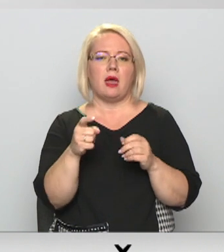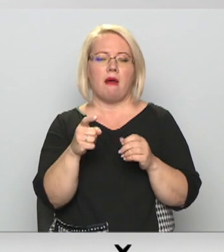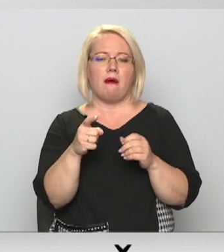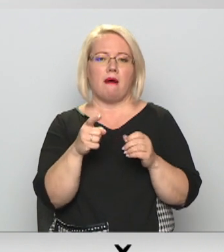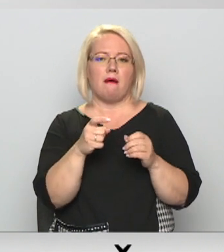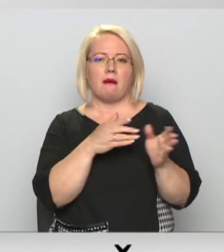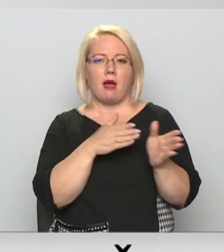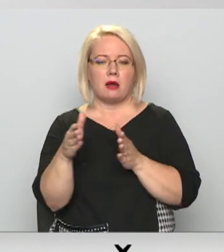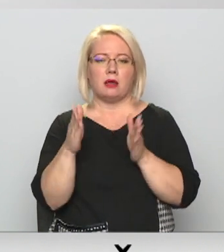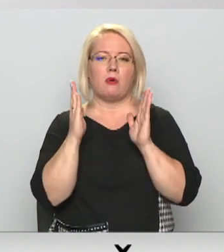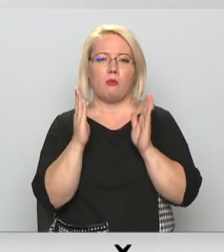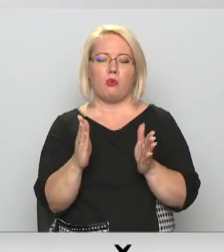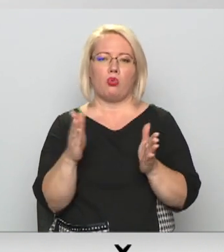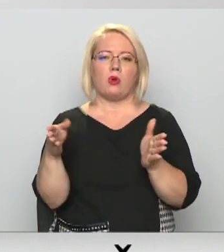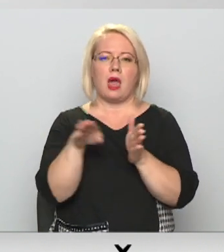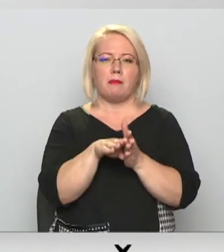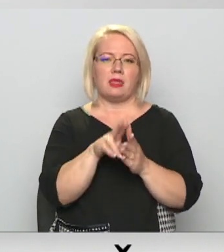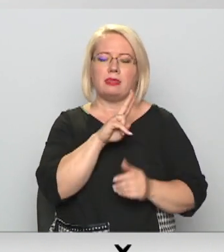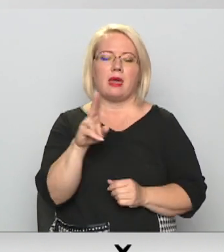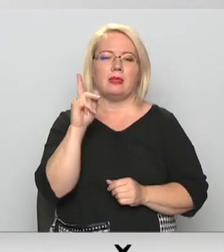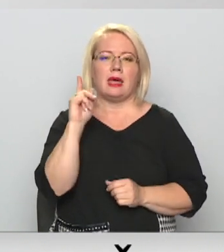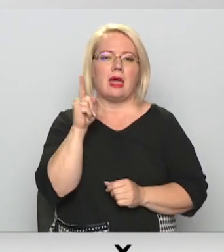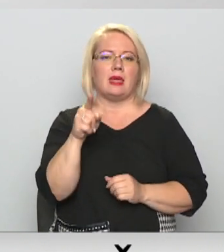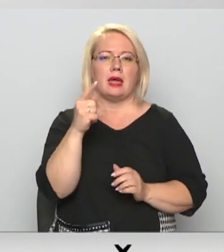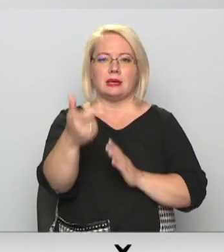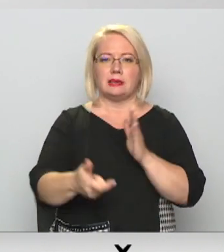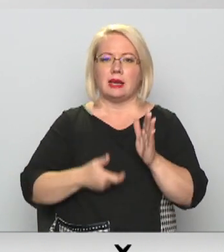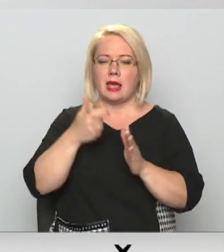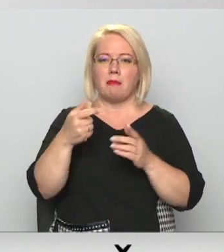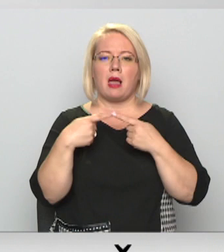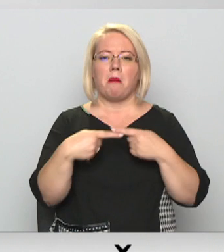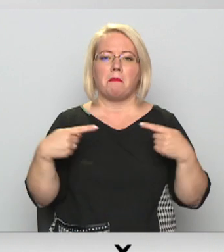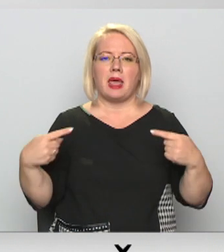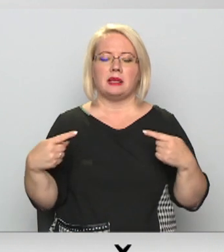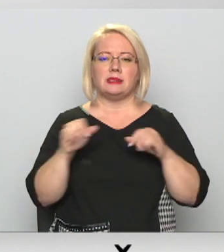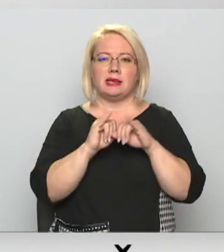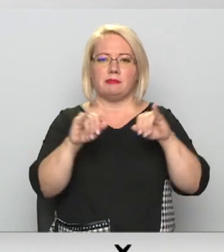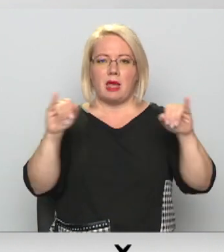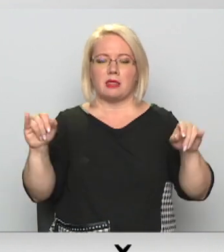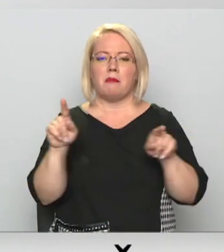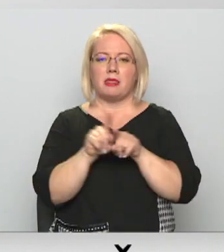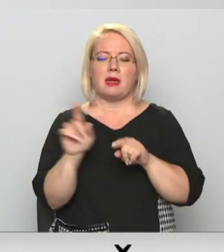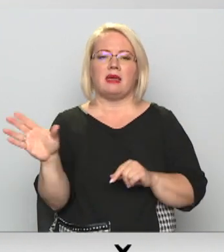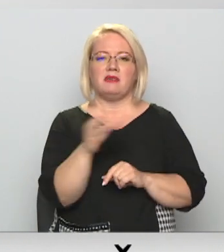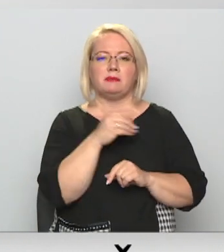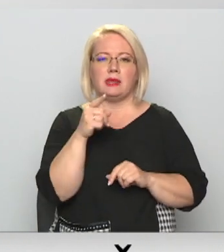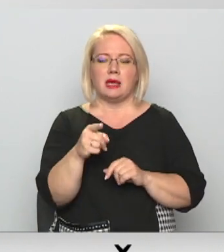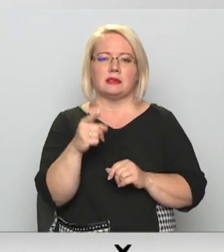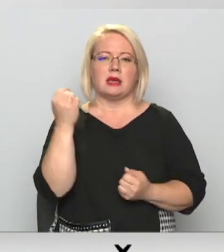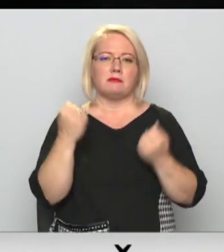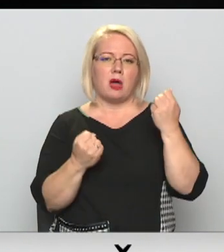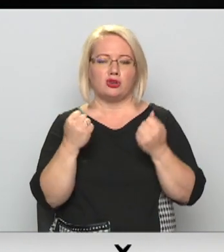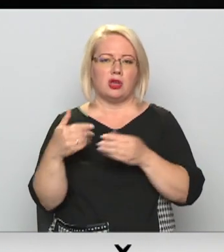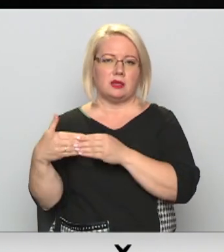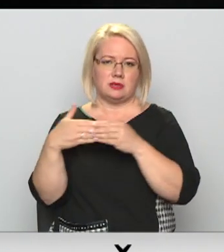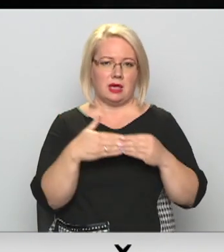būtu jāpiedalās ne tikai tiem, kas riepas kā pretis izplat, bet arī visiem tiem, kas arī transporta līdzakļus šeit